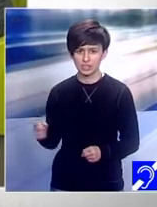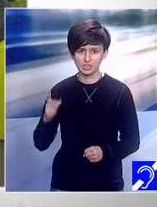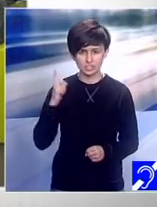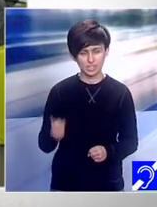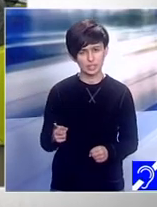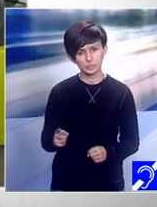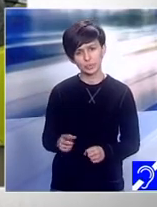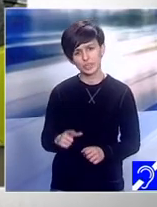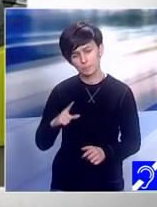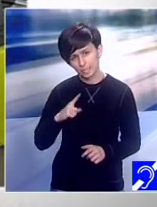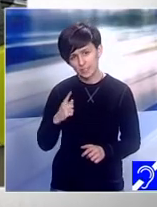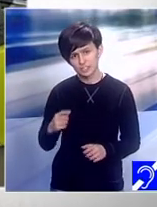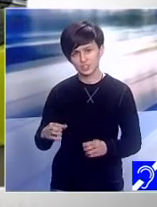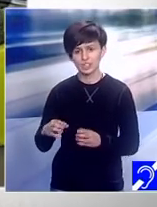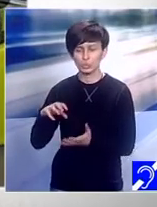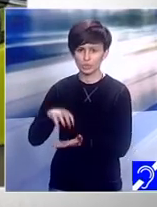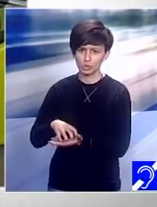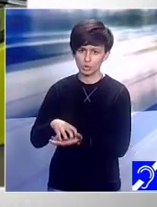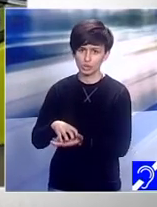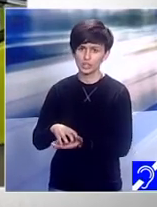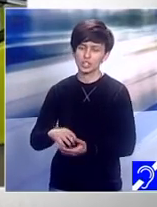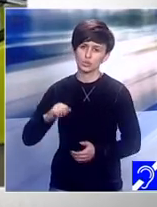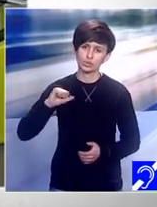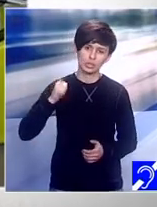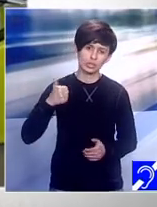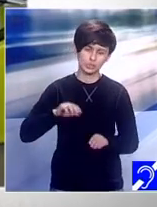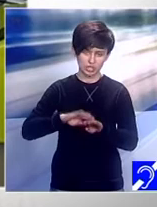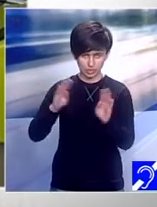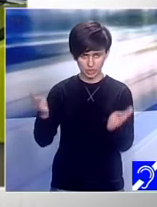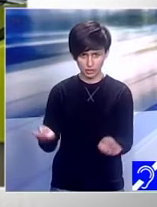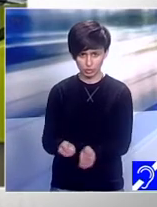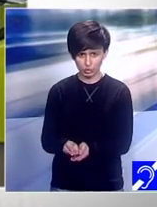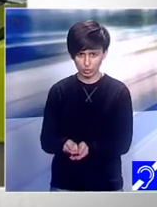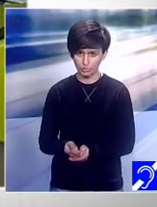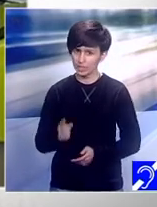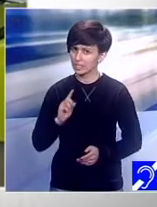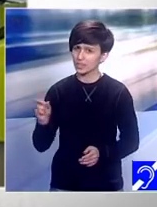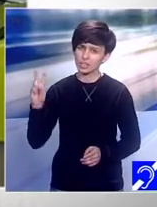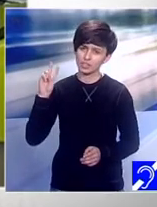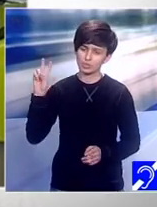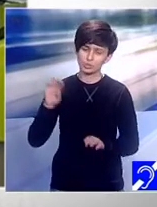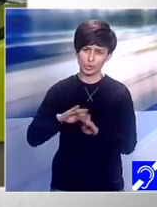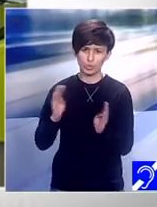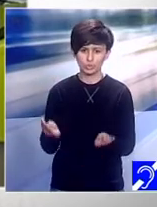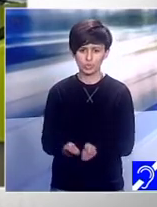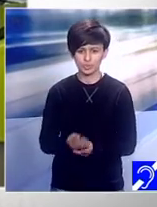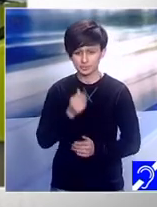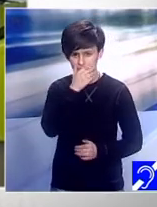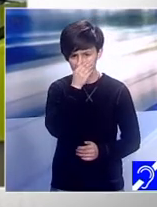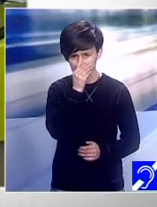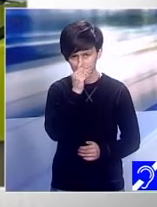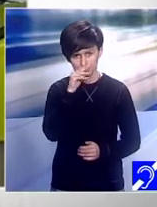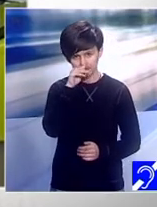dat un loc în care există o singură lume nu există două lumi una a persoanelor cu dizabilități și una a persoanelor fără dizabilități ci